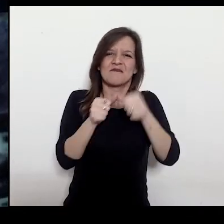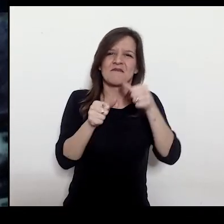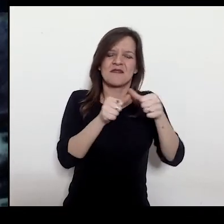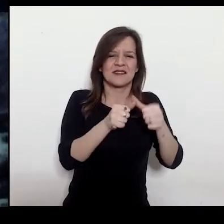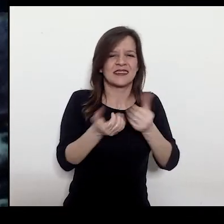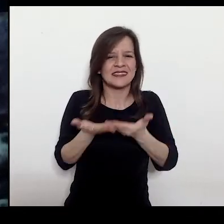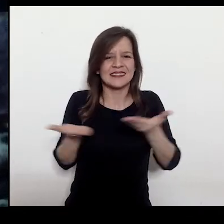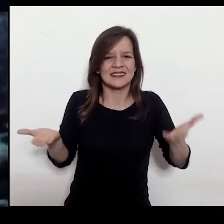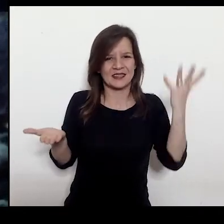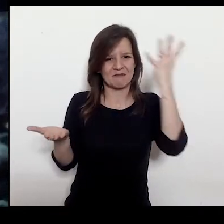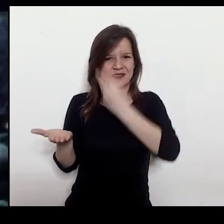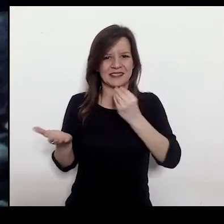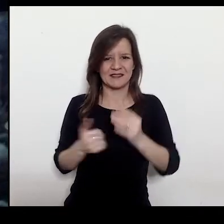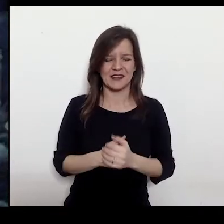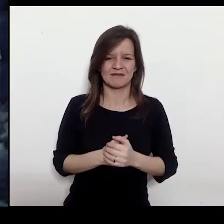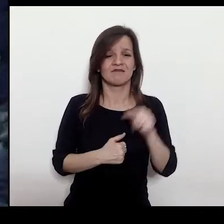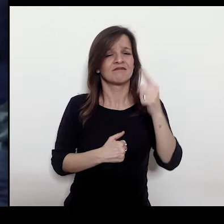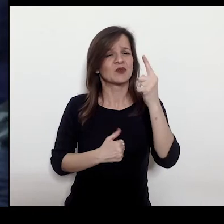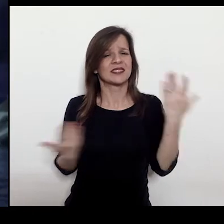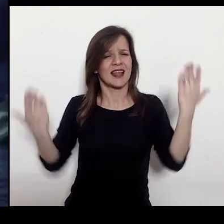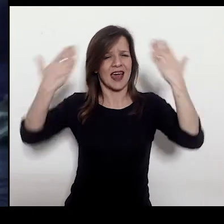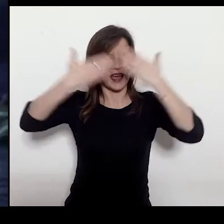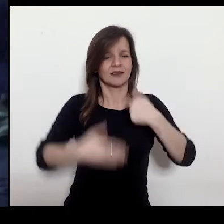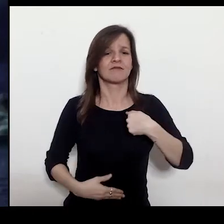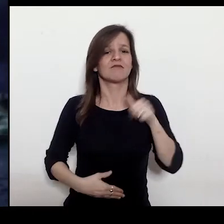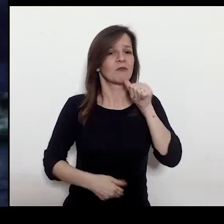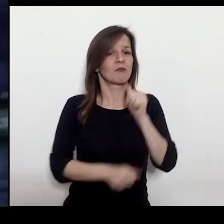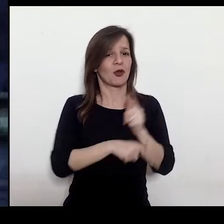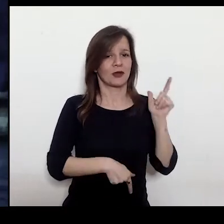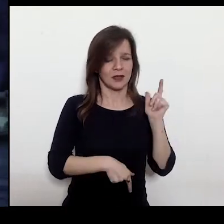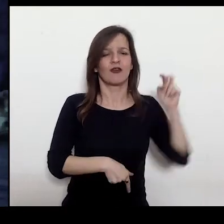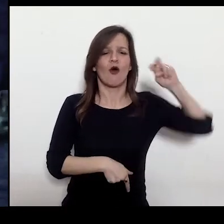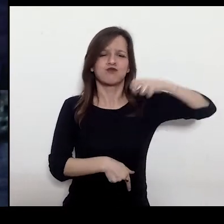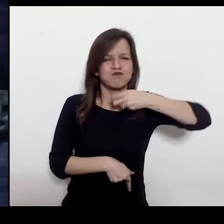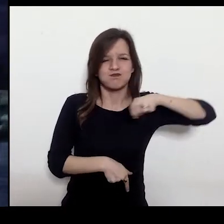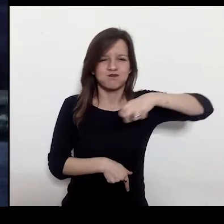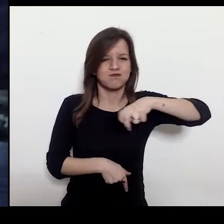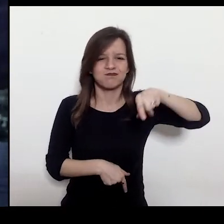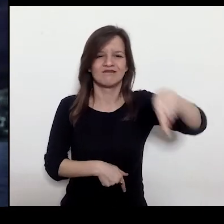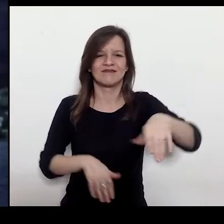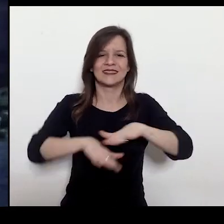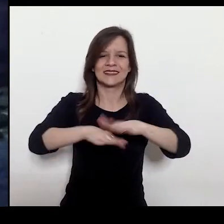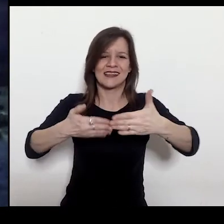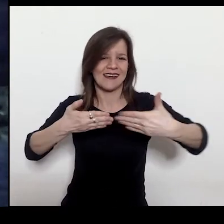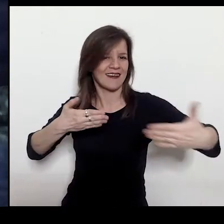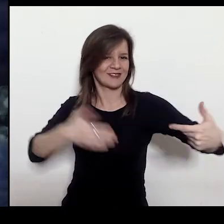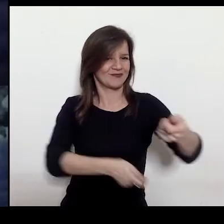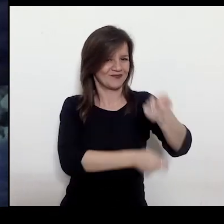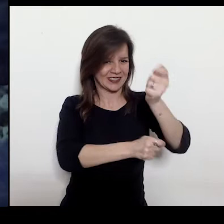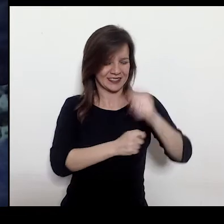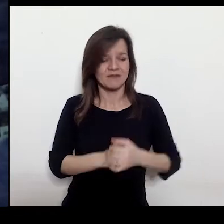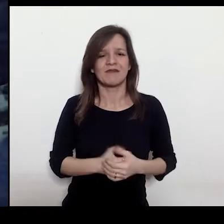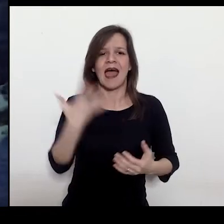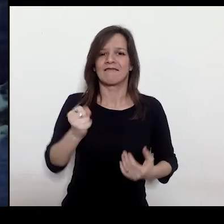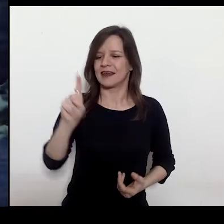ergata. Da un puntone all'altro io e mio fratello e prima di noi papà e il nonno avevamo